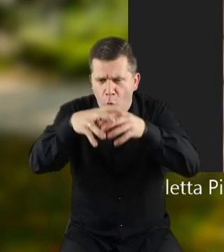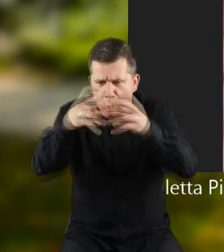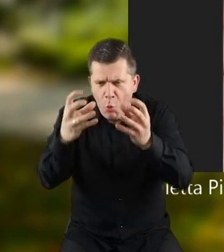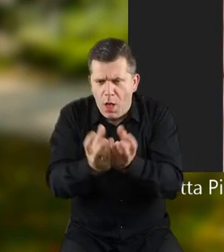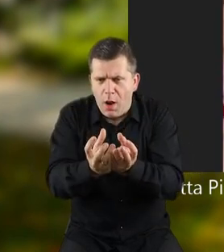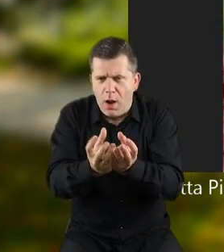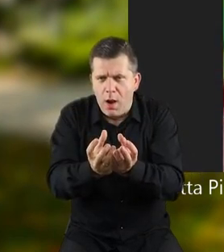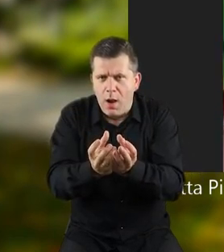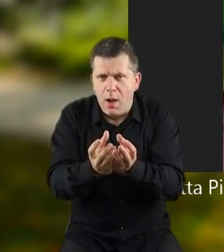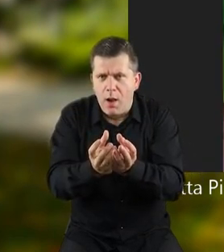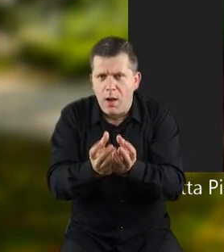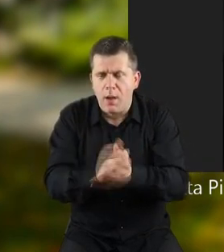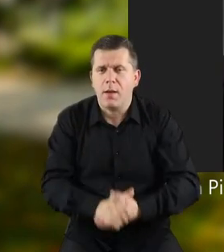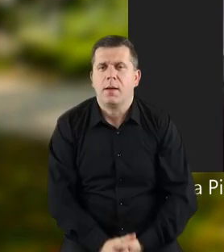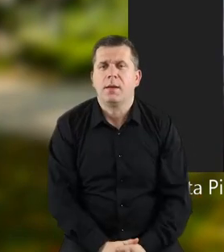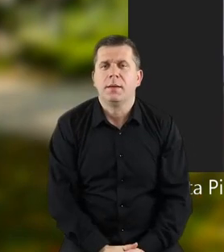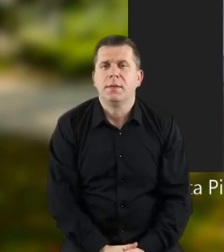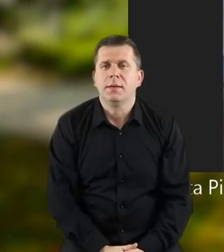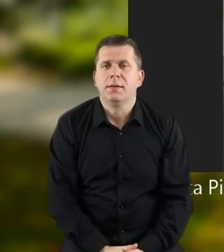kulka.